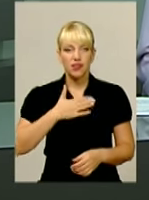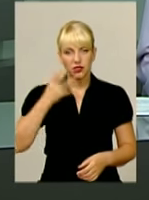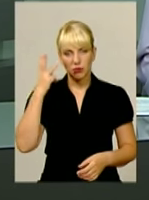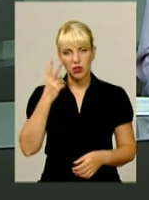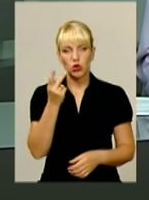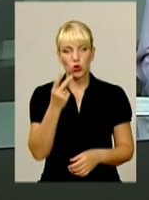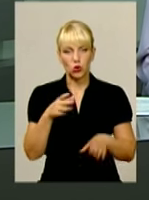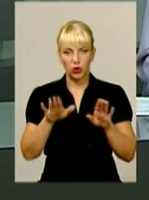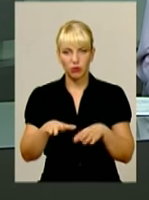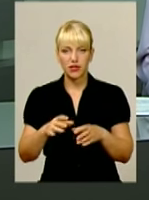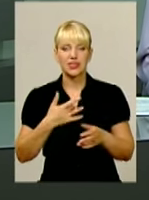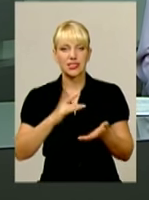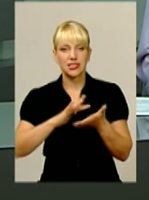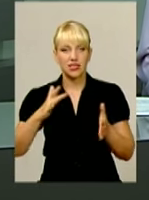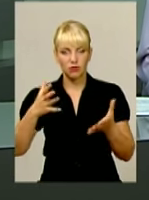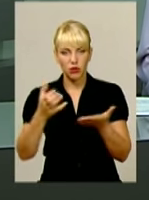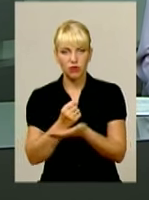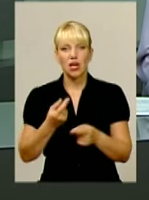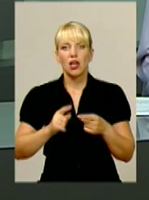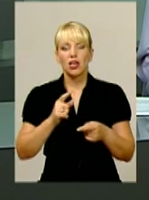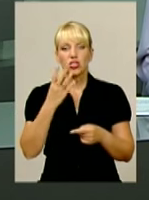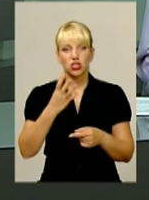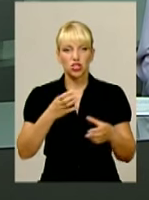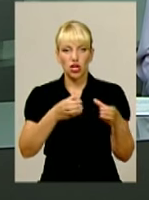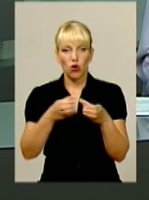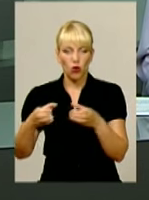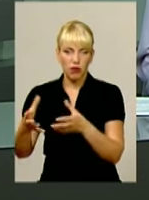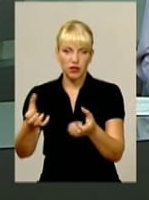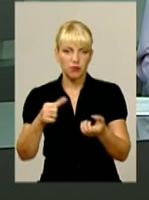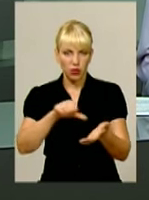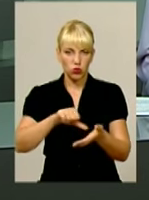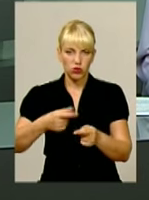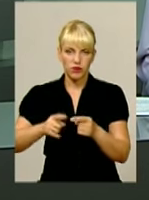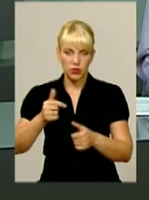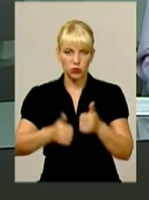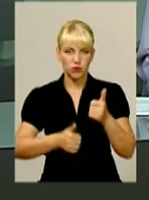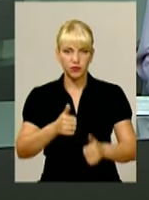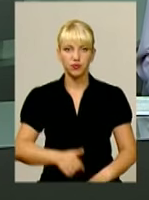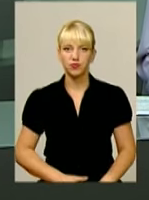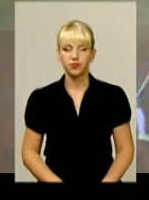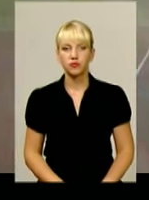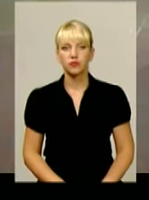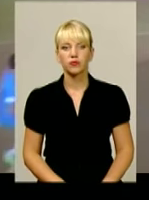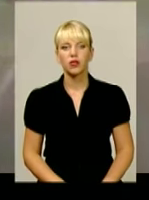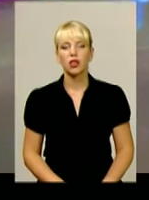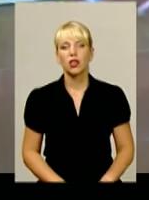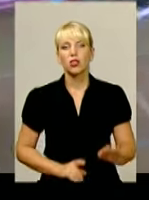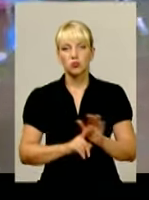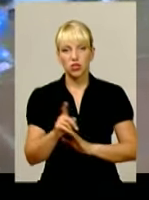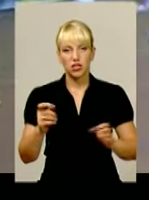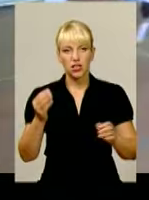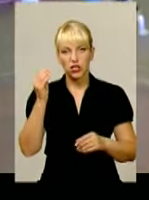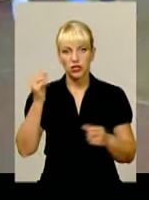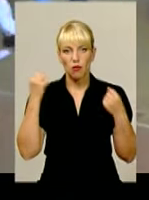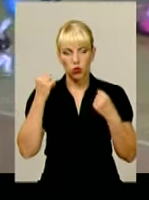участь у цьогорічних футзальних баталіях взяли чотири команди. Більше про цю подію – далі у сюжеті. Спочатку спортивний